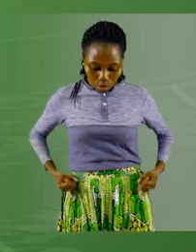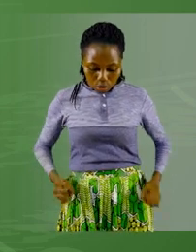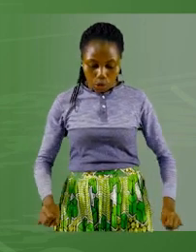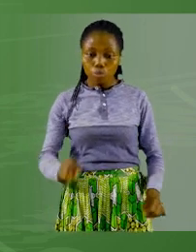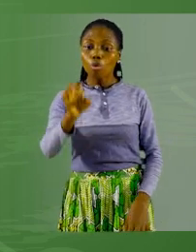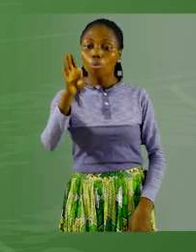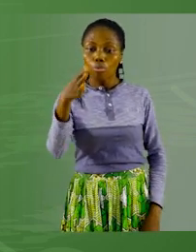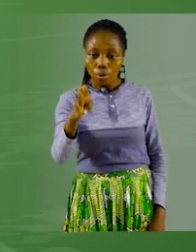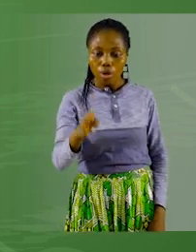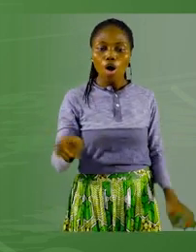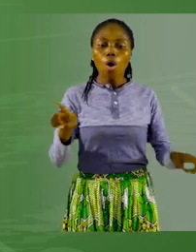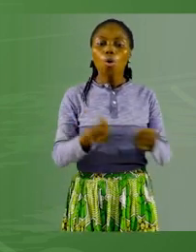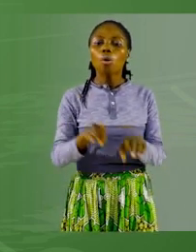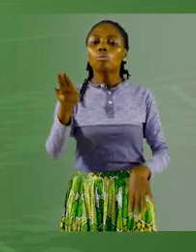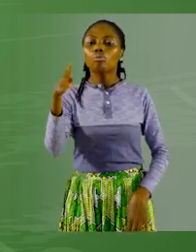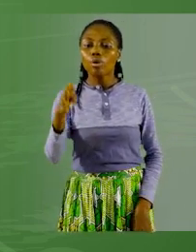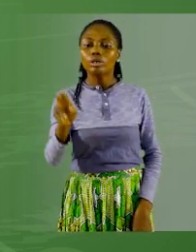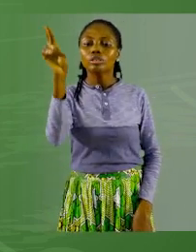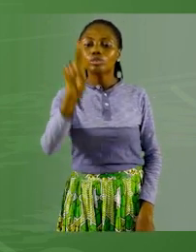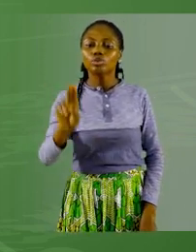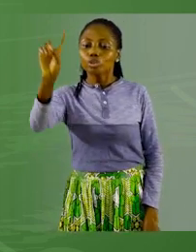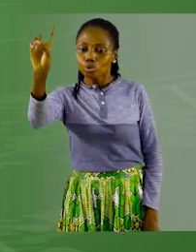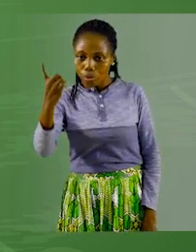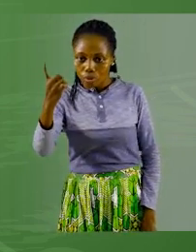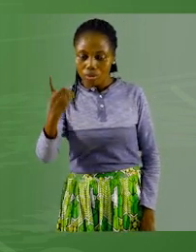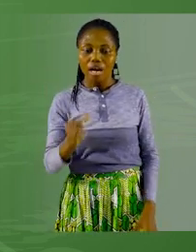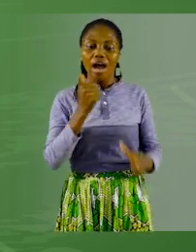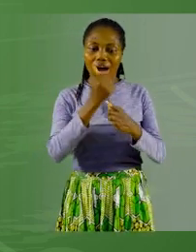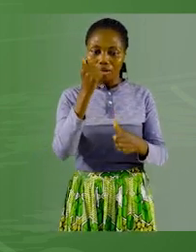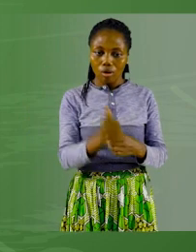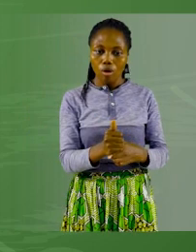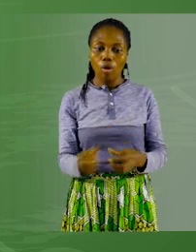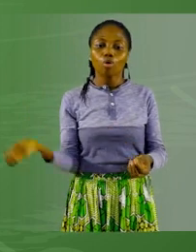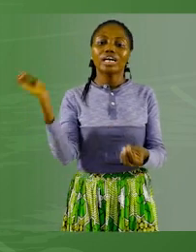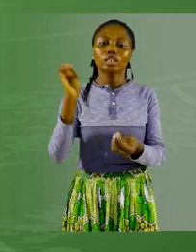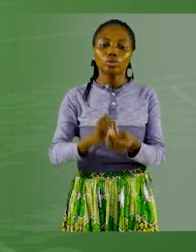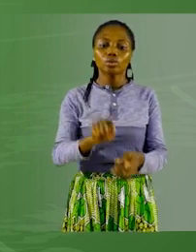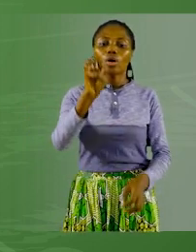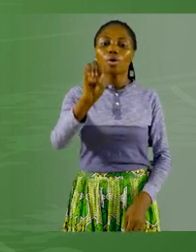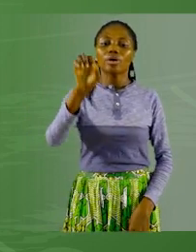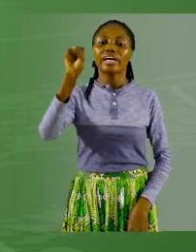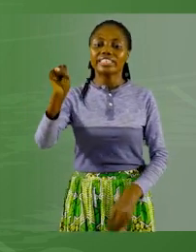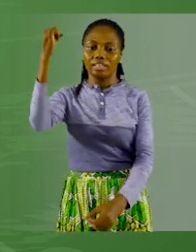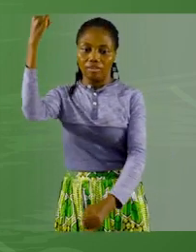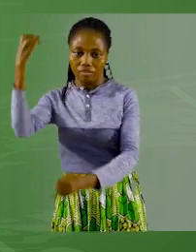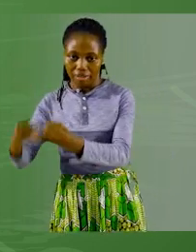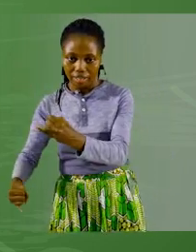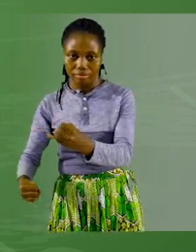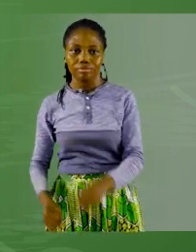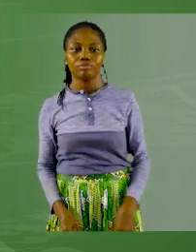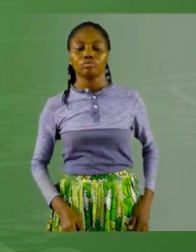accord. L'adjectif est employé seul. Mais, dans la deuxième partie,